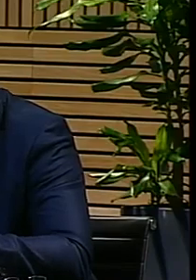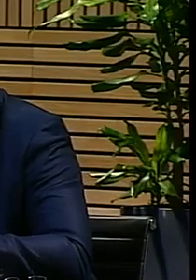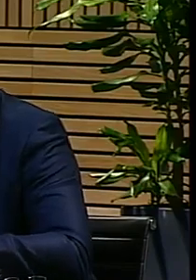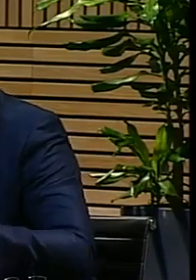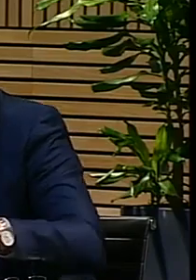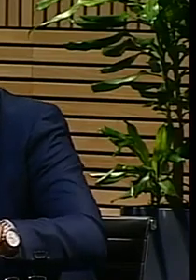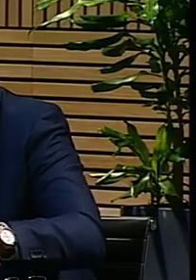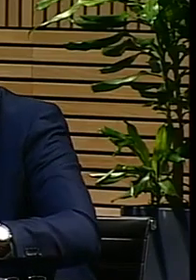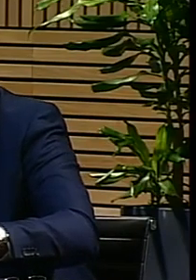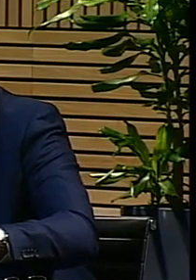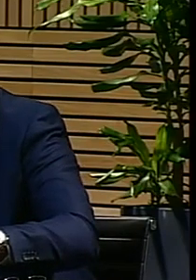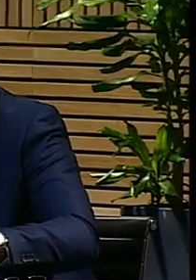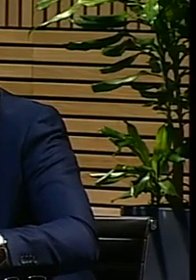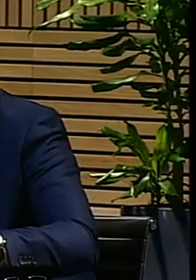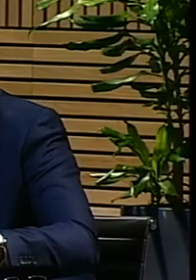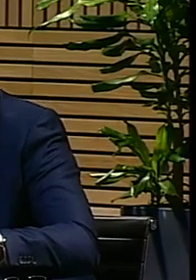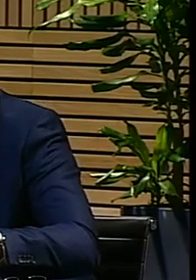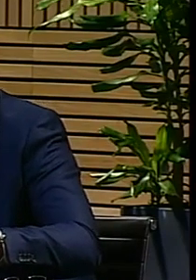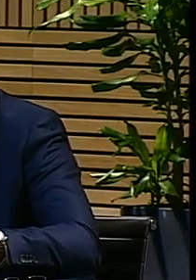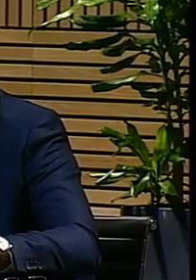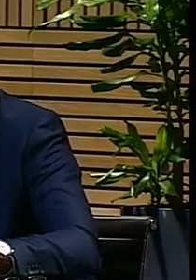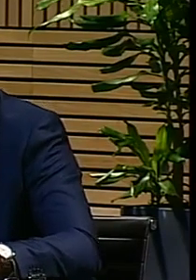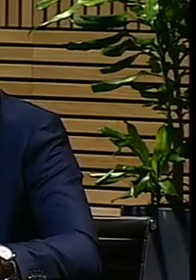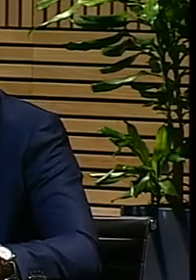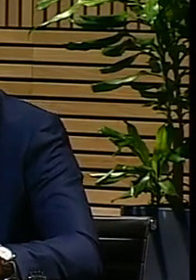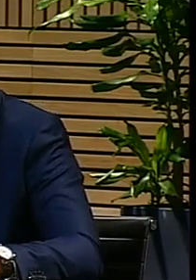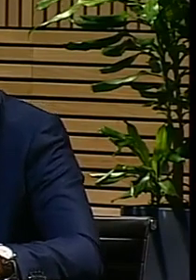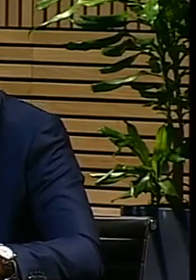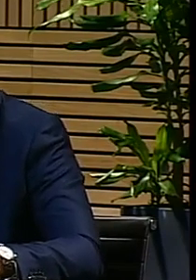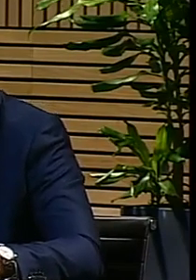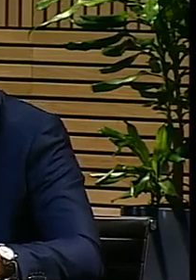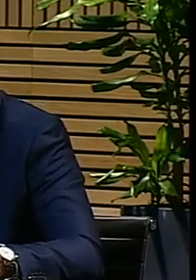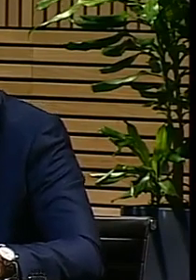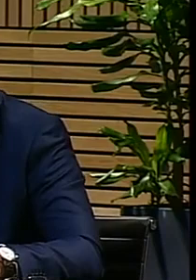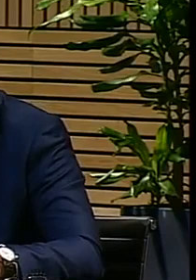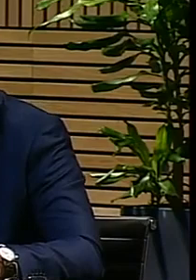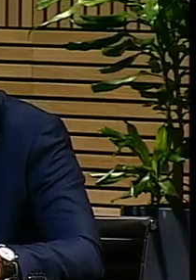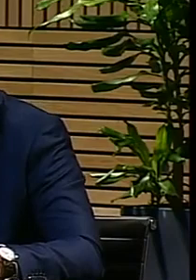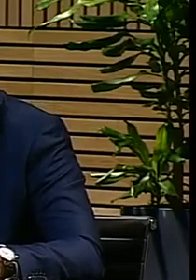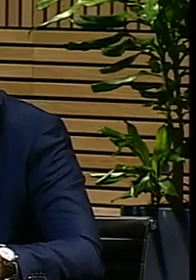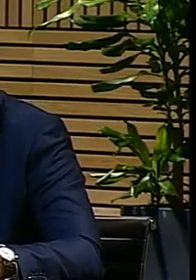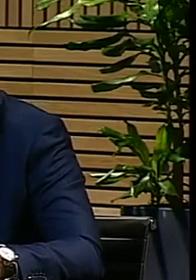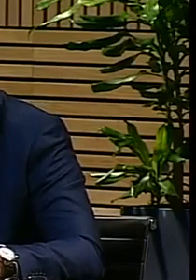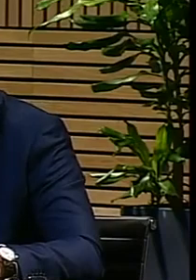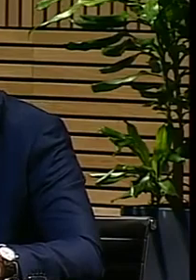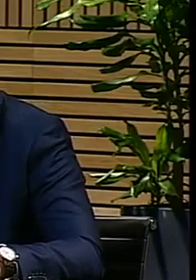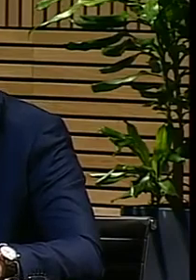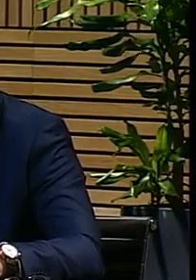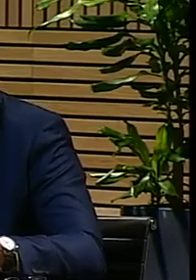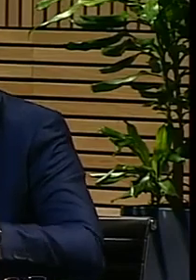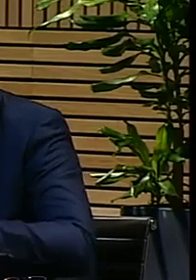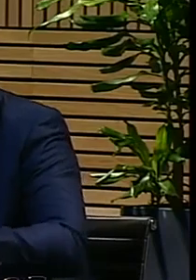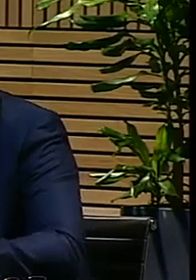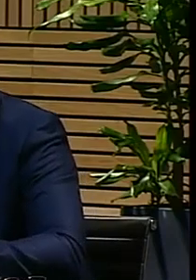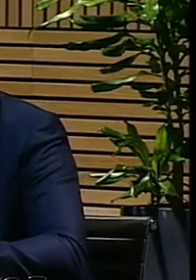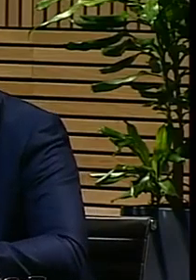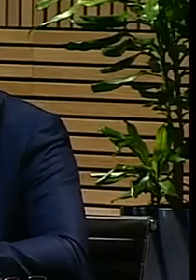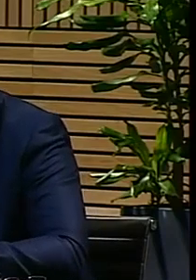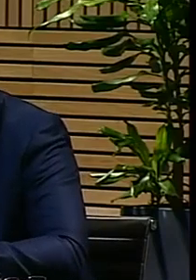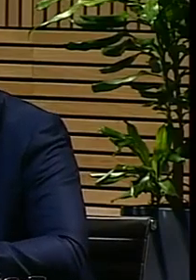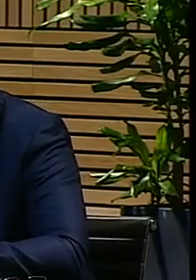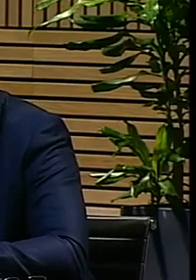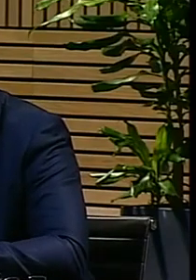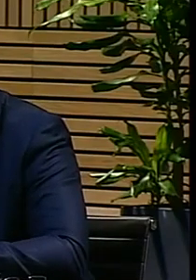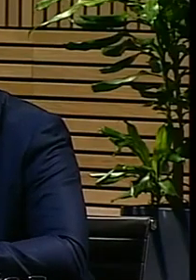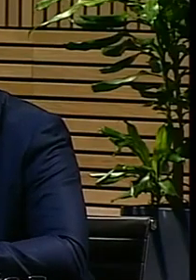u dogovoru s voditeljima ustrojstvenih jedinica KBC Zagreb i u suglasnost ravnatelja navedenog KBC-a. Nastavno